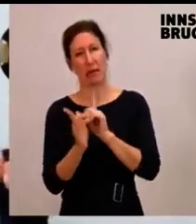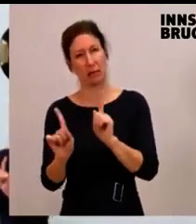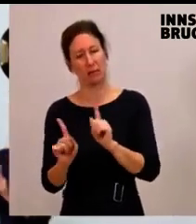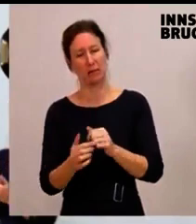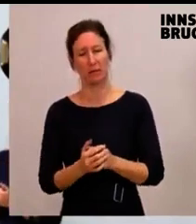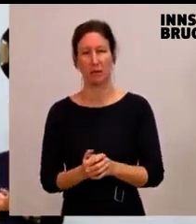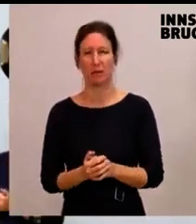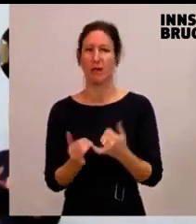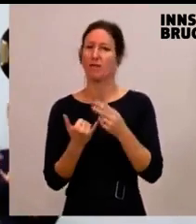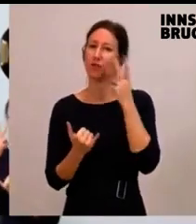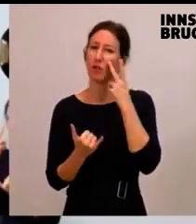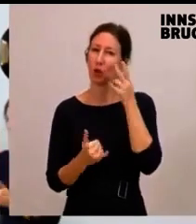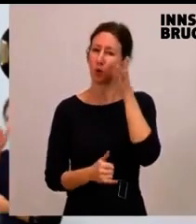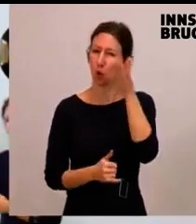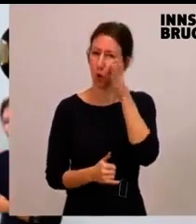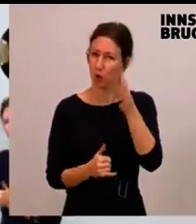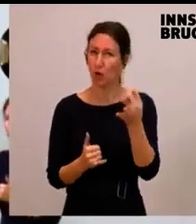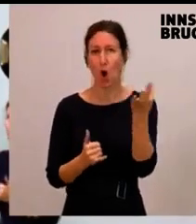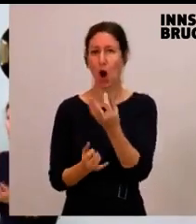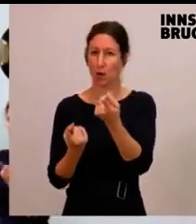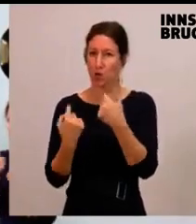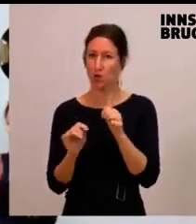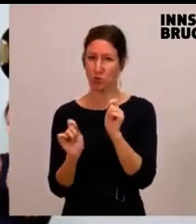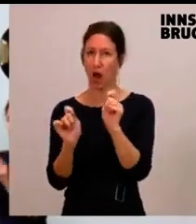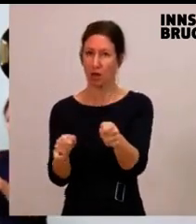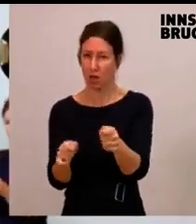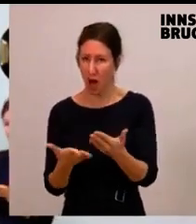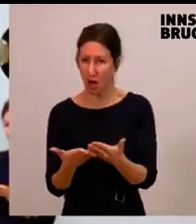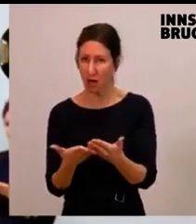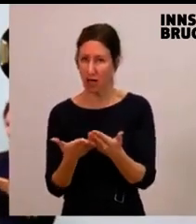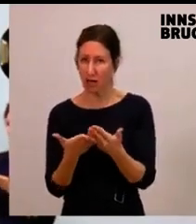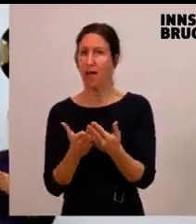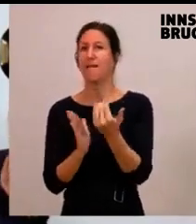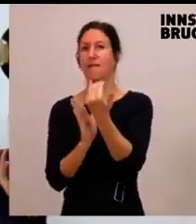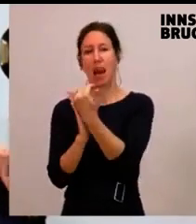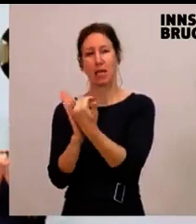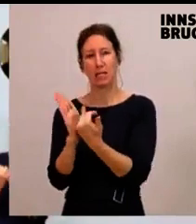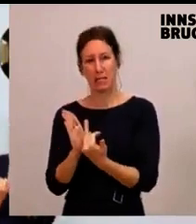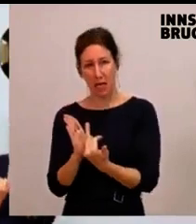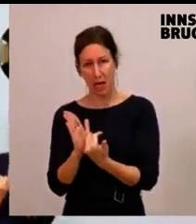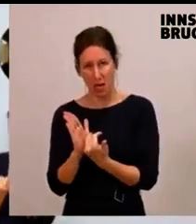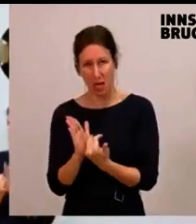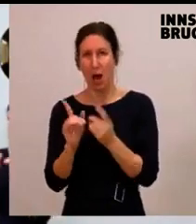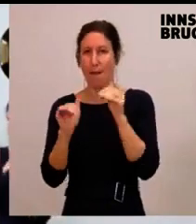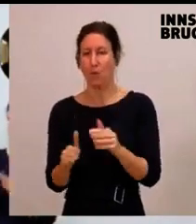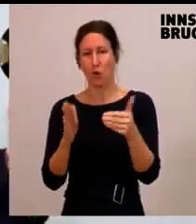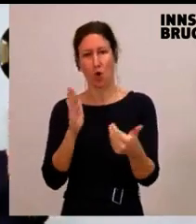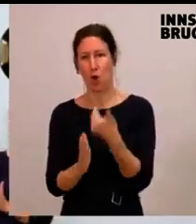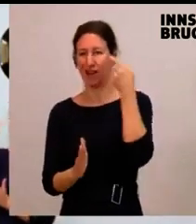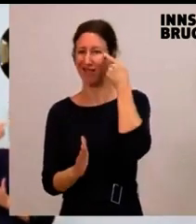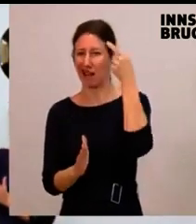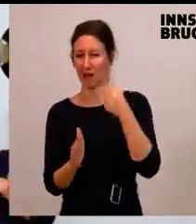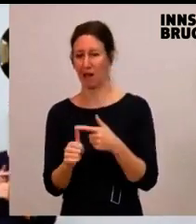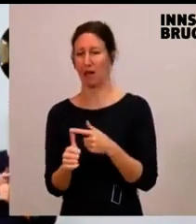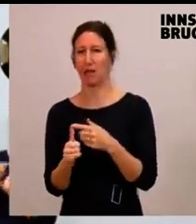schaut die Zukunft aus? Wir werden heute einen Antrag einbringen, dass die Prioritätenliste der Verkehrsteilnehmer neu zu überdenken ist. Wir